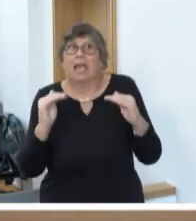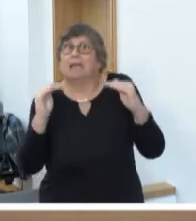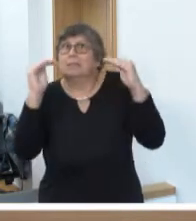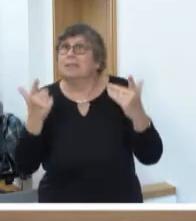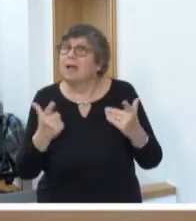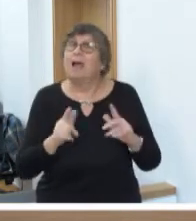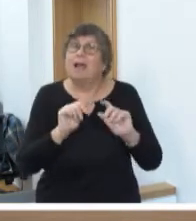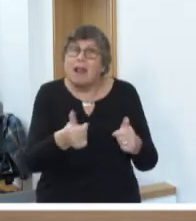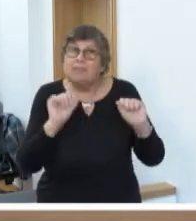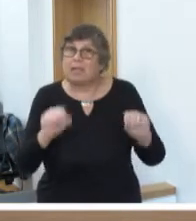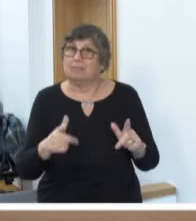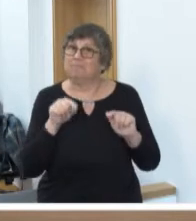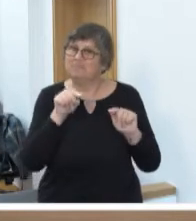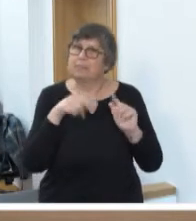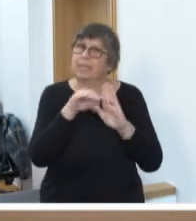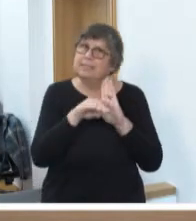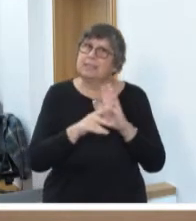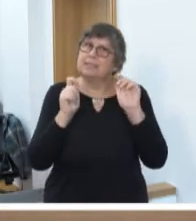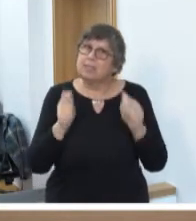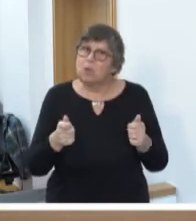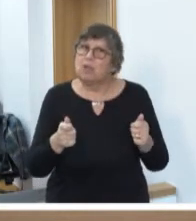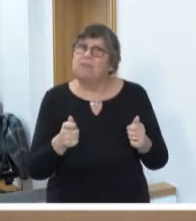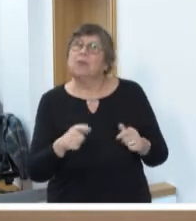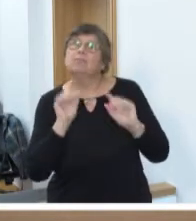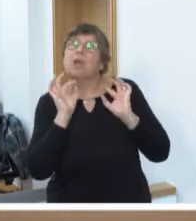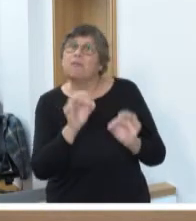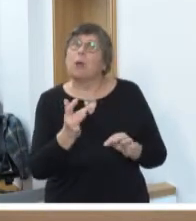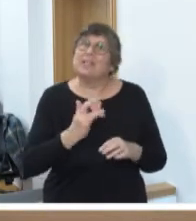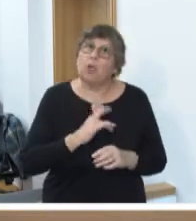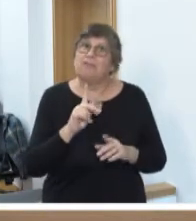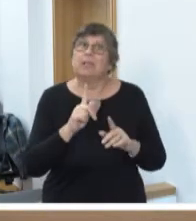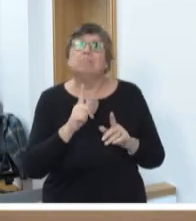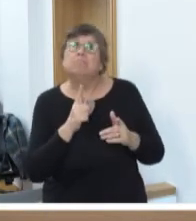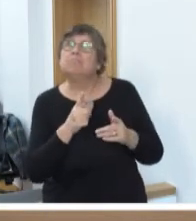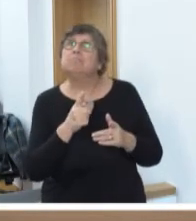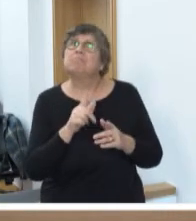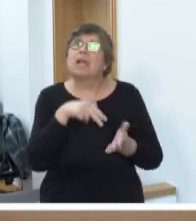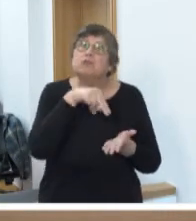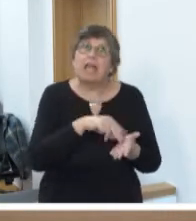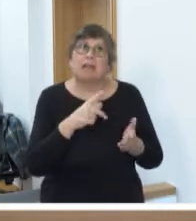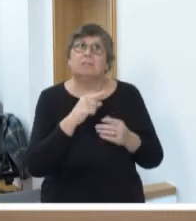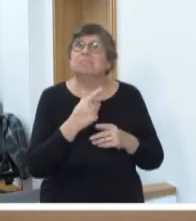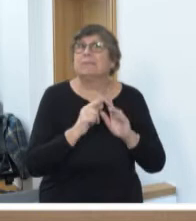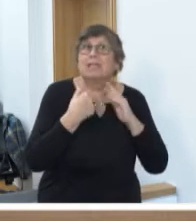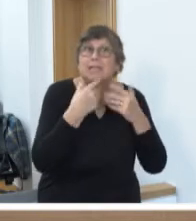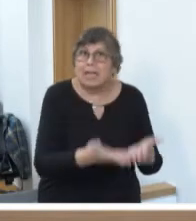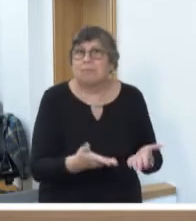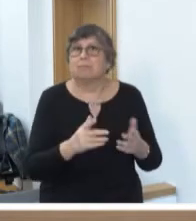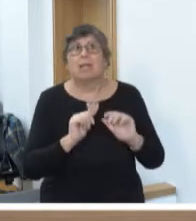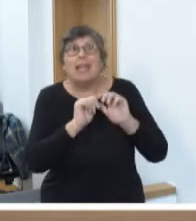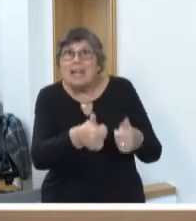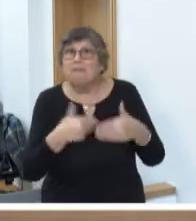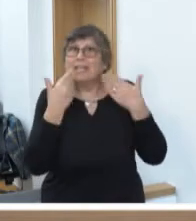Mit diesem vorliegenden Gesetzentwurf werden den Betroffenen Anlaufstellen erst gezeigt, aufgezeigt, Hilfestellung gegeben.